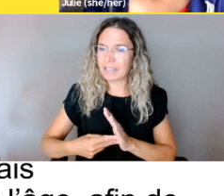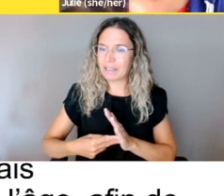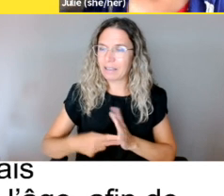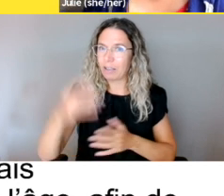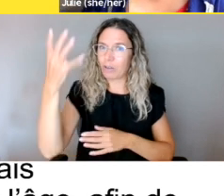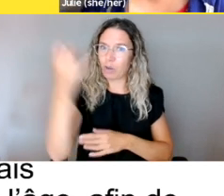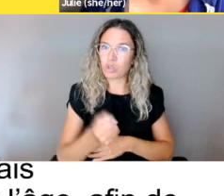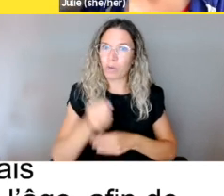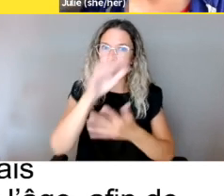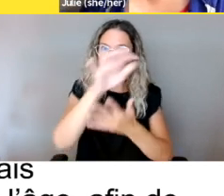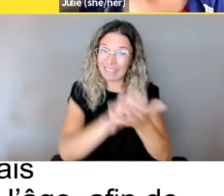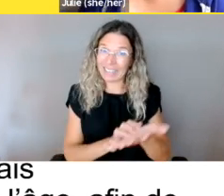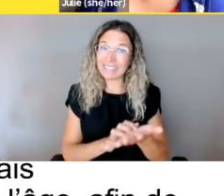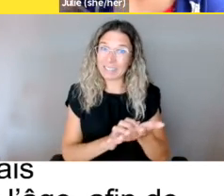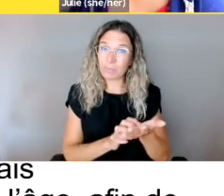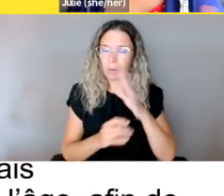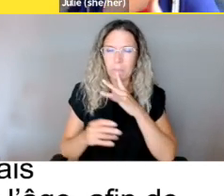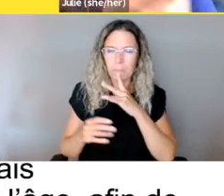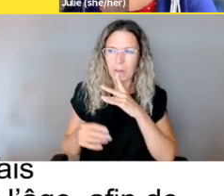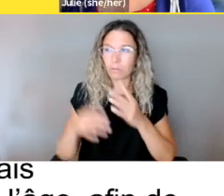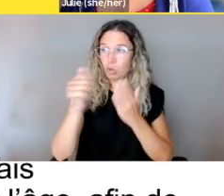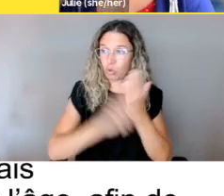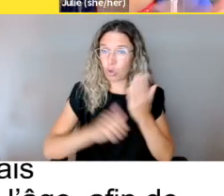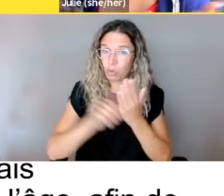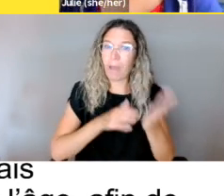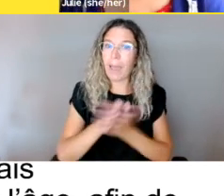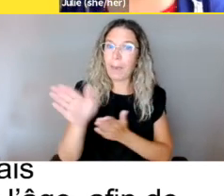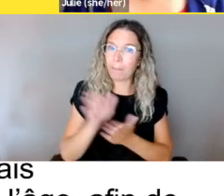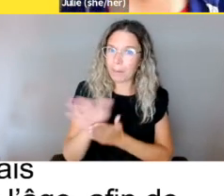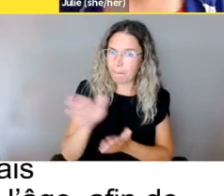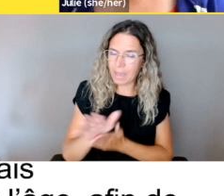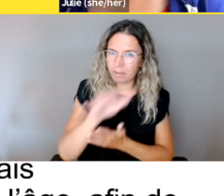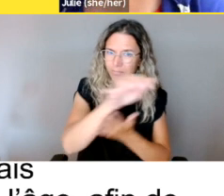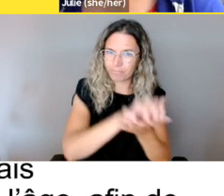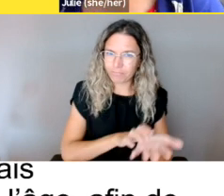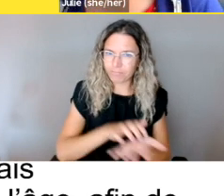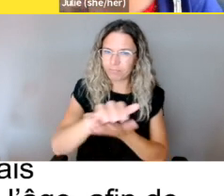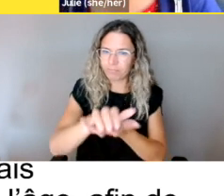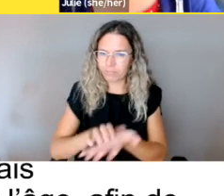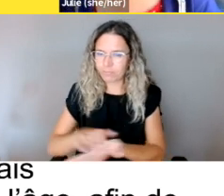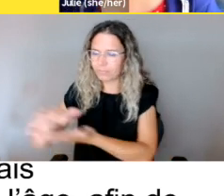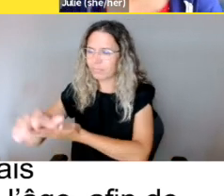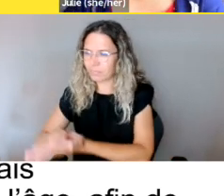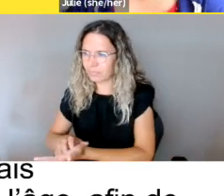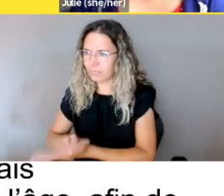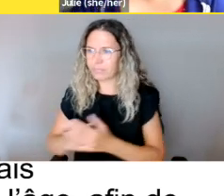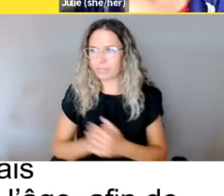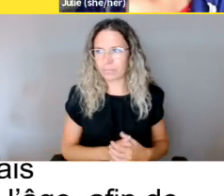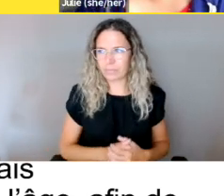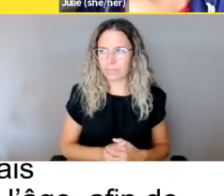recevez une transcription d'un document imprimé, que vous êtes posé de l'avoir